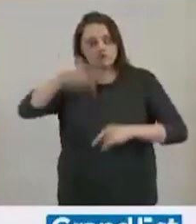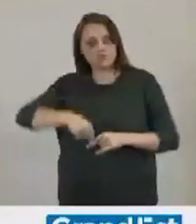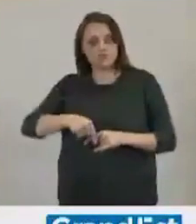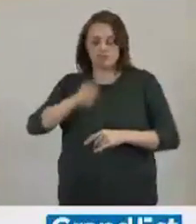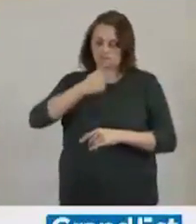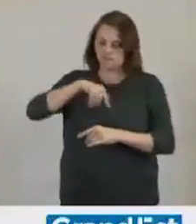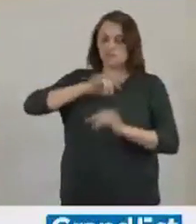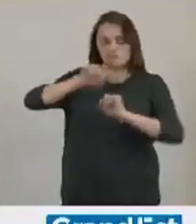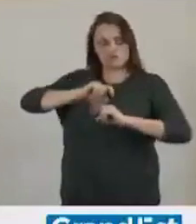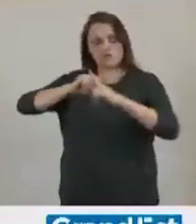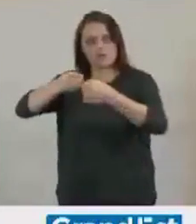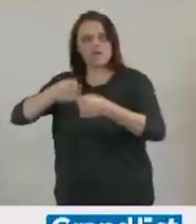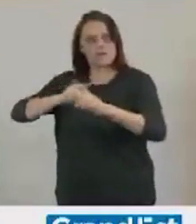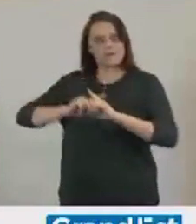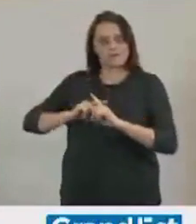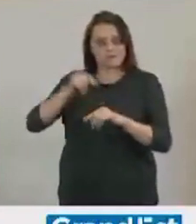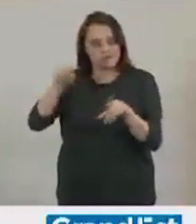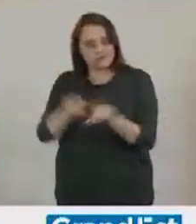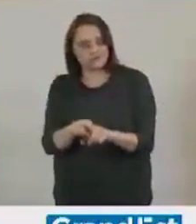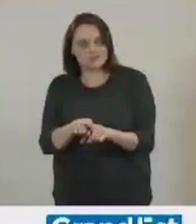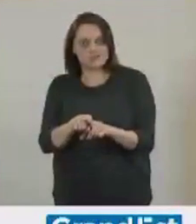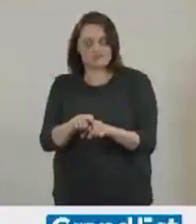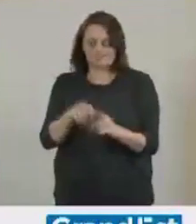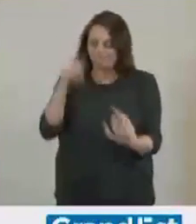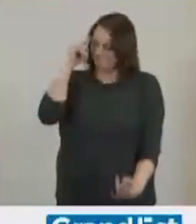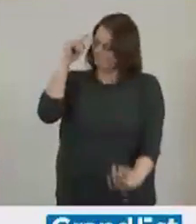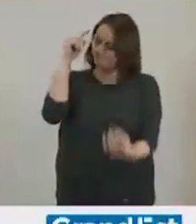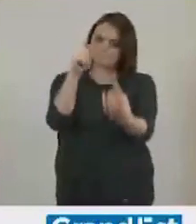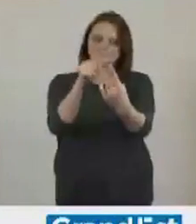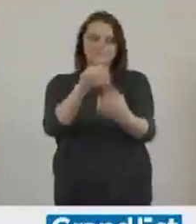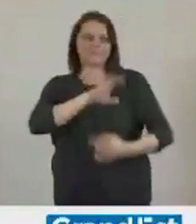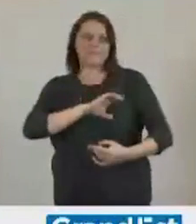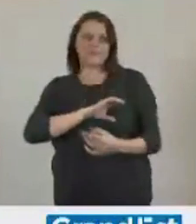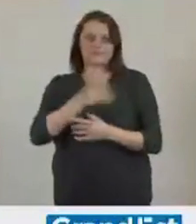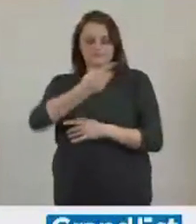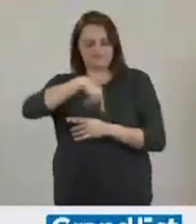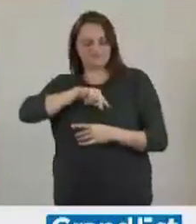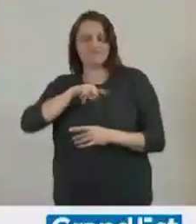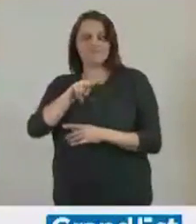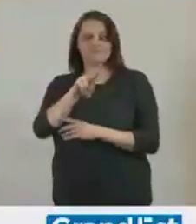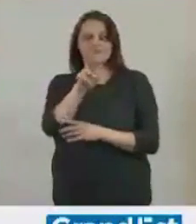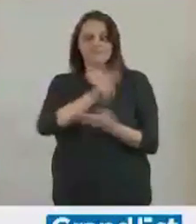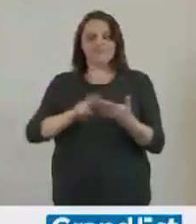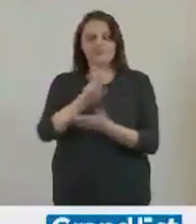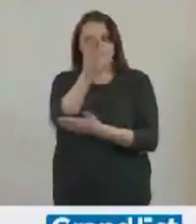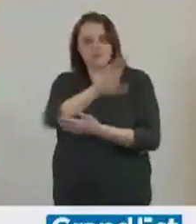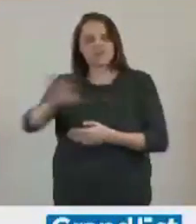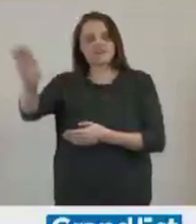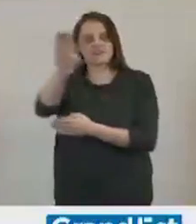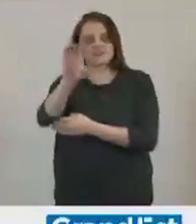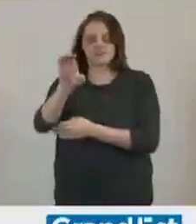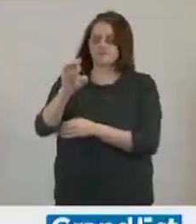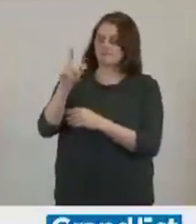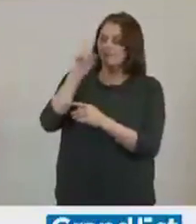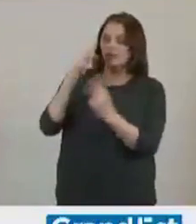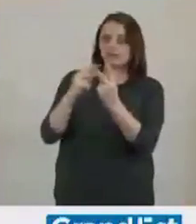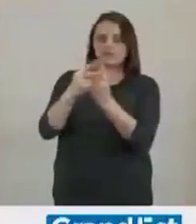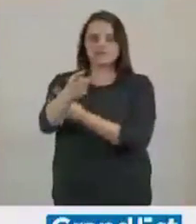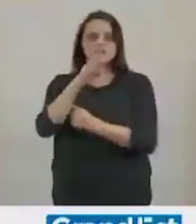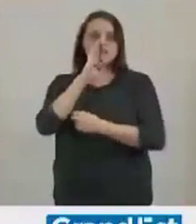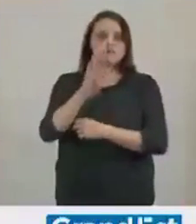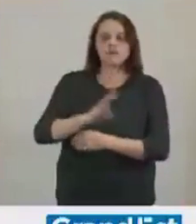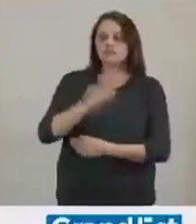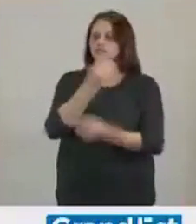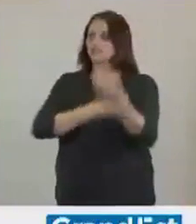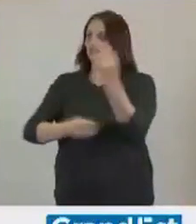convaincante, dans une ambition qui est celle que notre région Grand Est se doit, face au Luxembourg, face à la Belgique, face au Bas-de